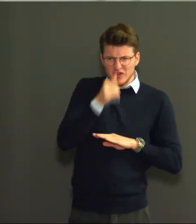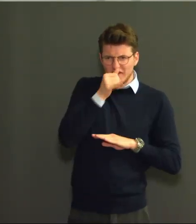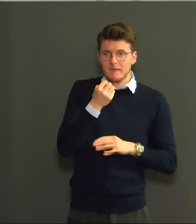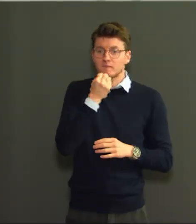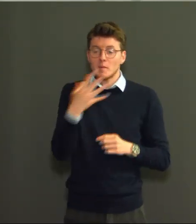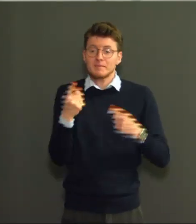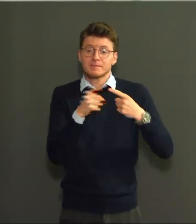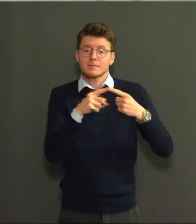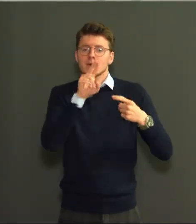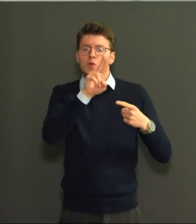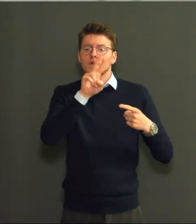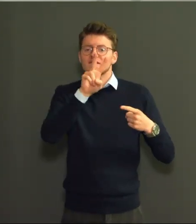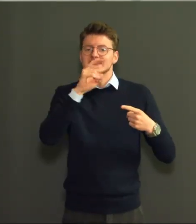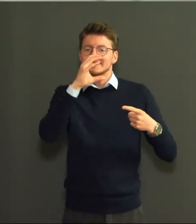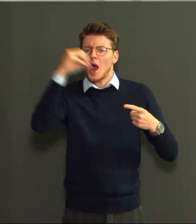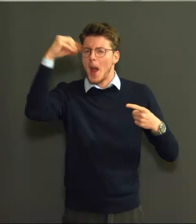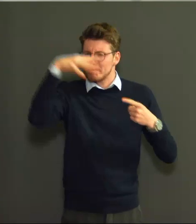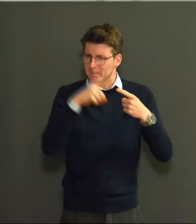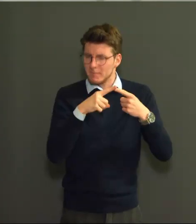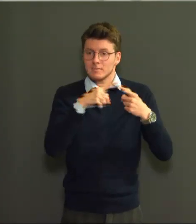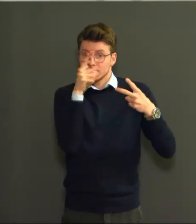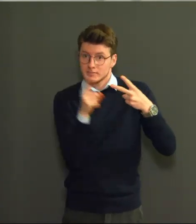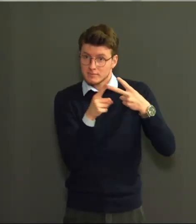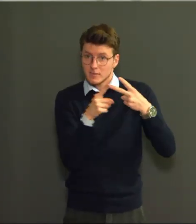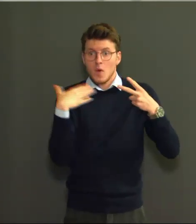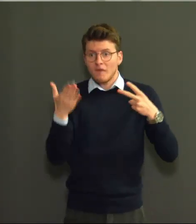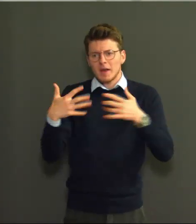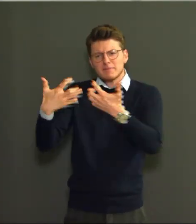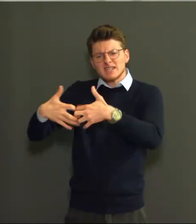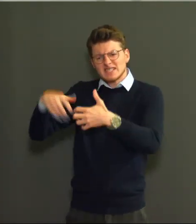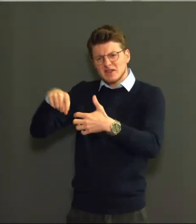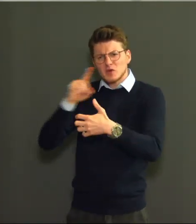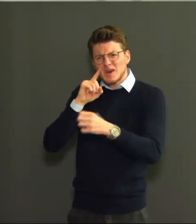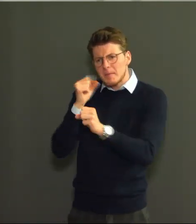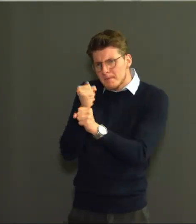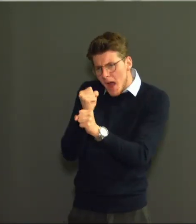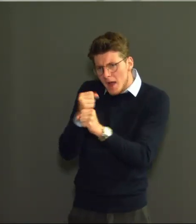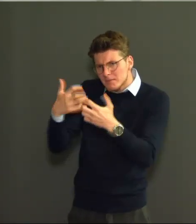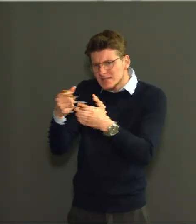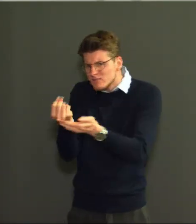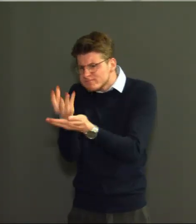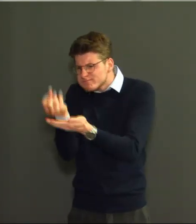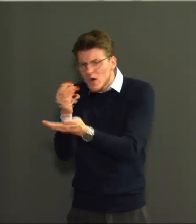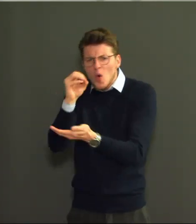zoals producten die de lucht ioniseren, of producten die koud plasma gebruiken.